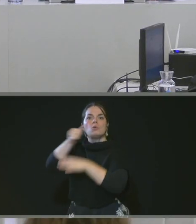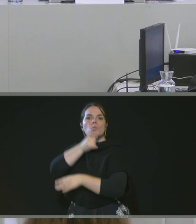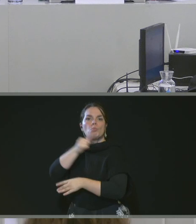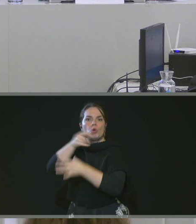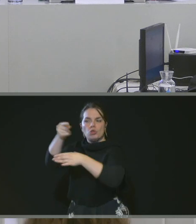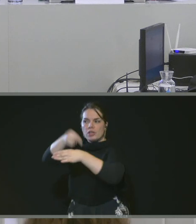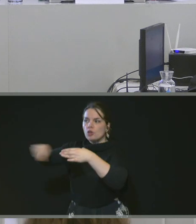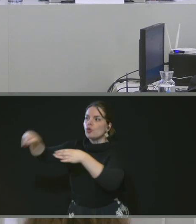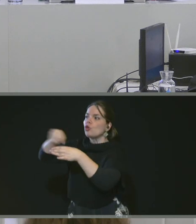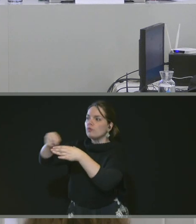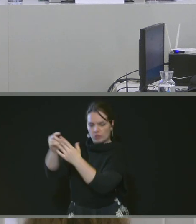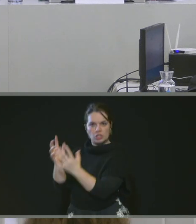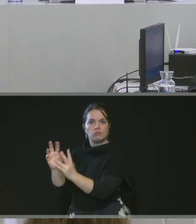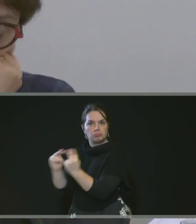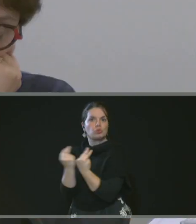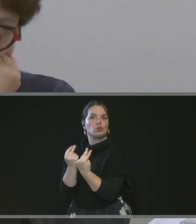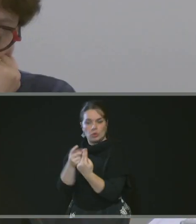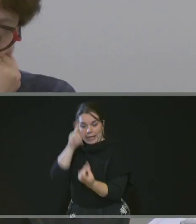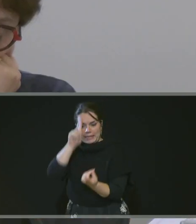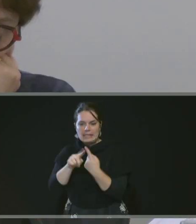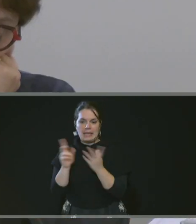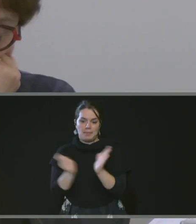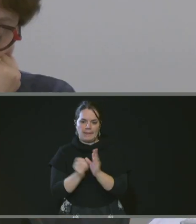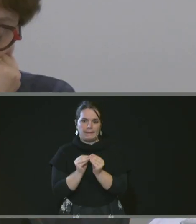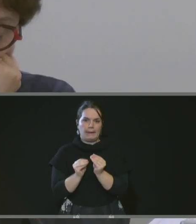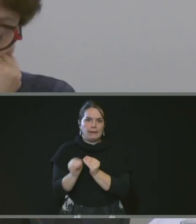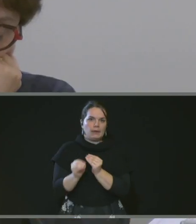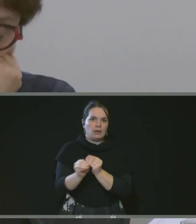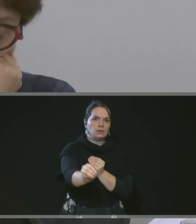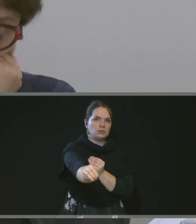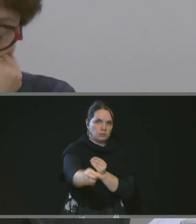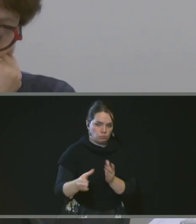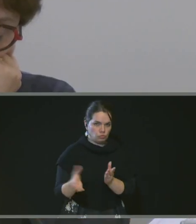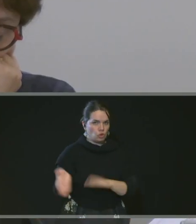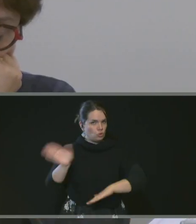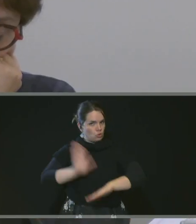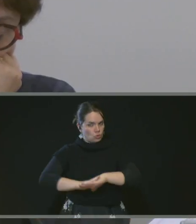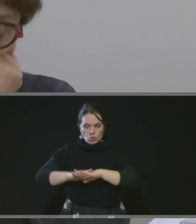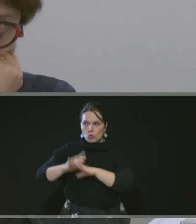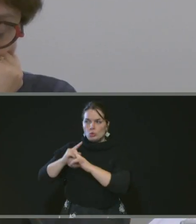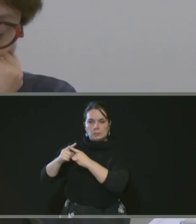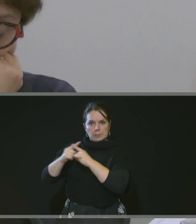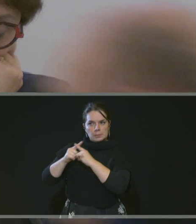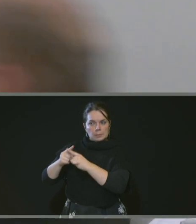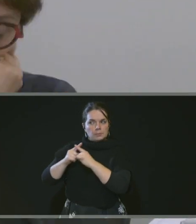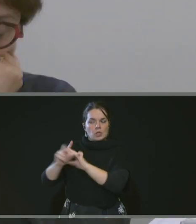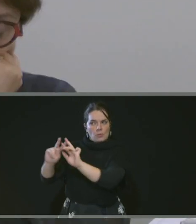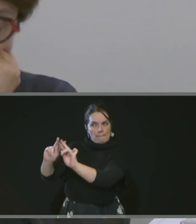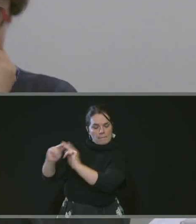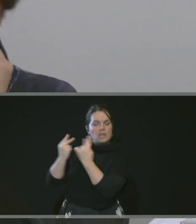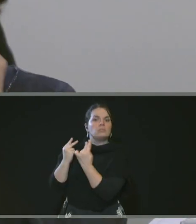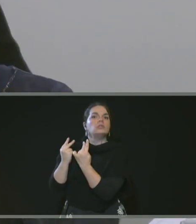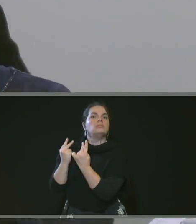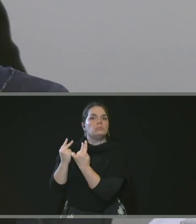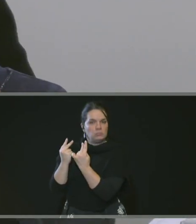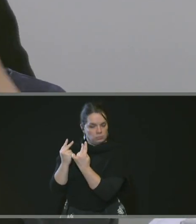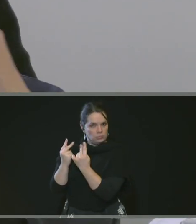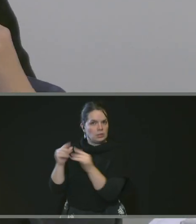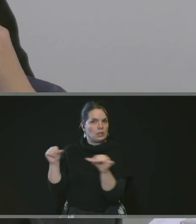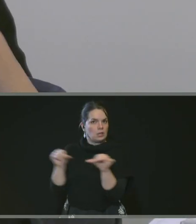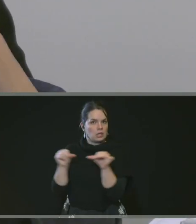reconduction. Et après négociation, ce permis de construire a été